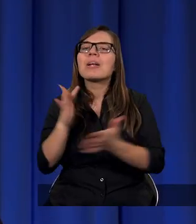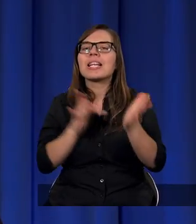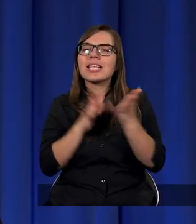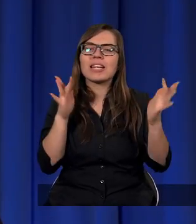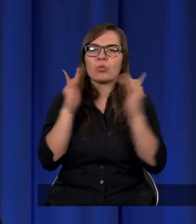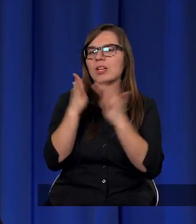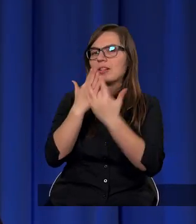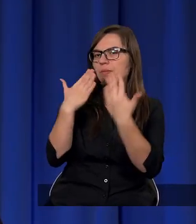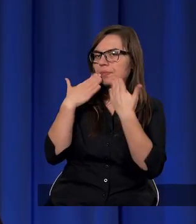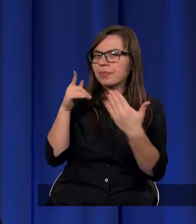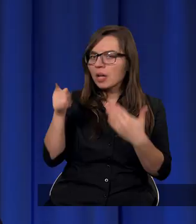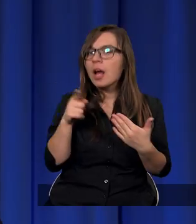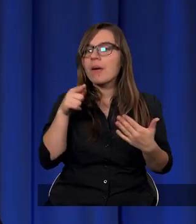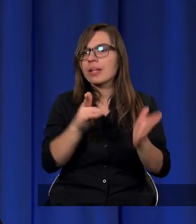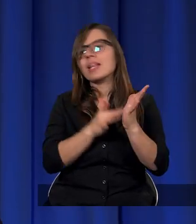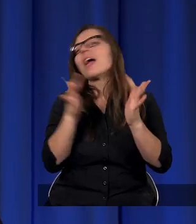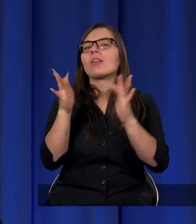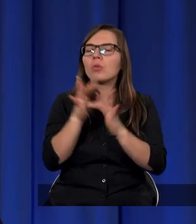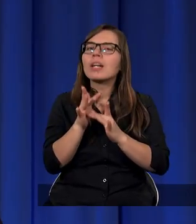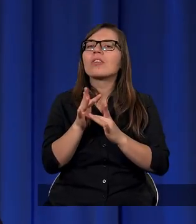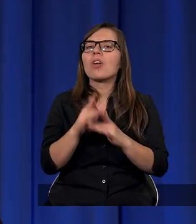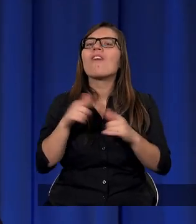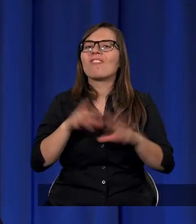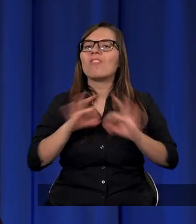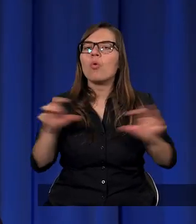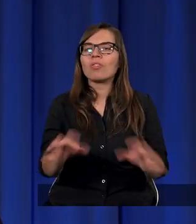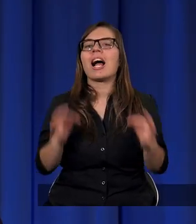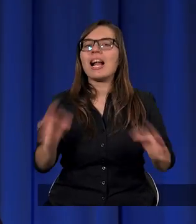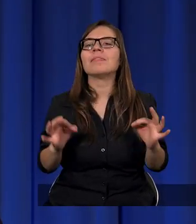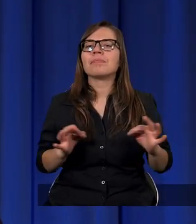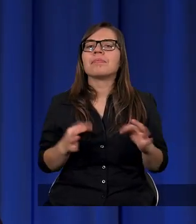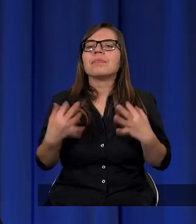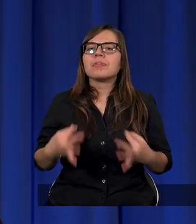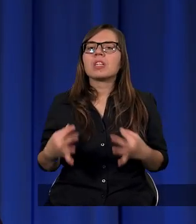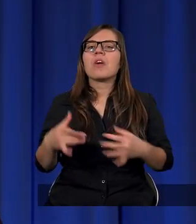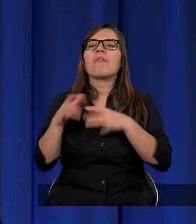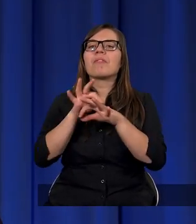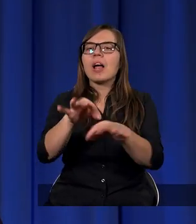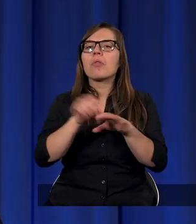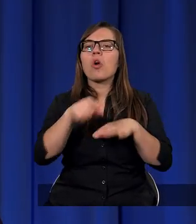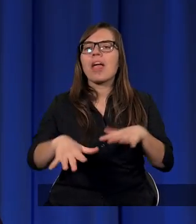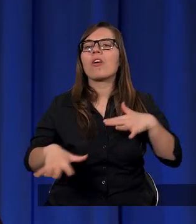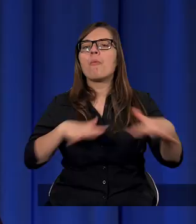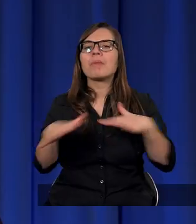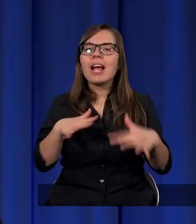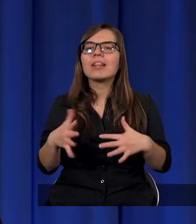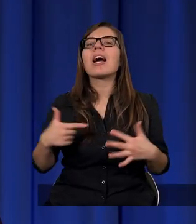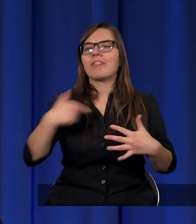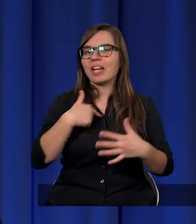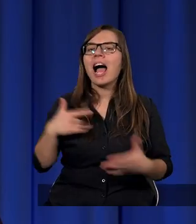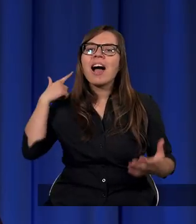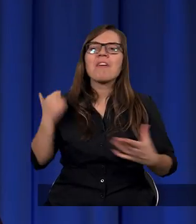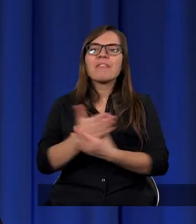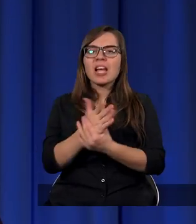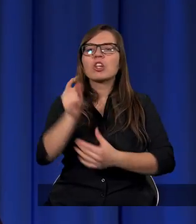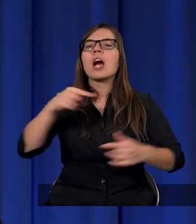Chrystusa. To Jezus Chrystus został wyniesiony wtedy do tego miejsca, w którym ja wierzę,